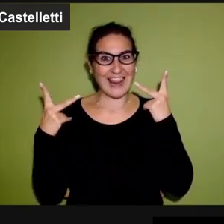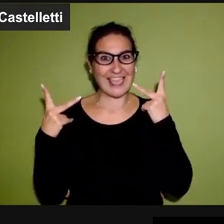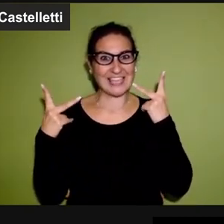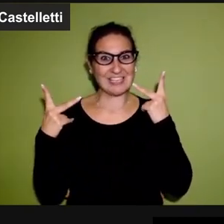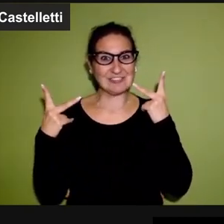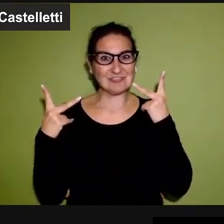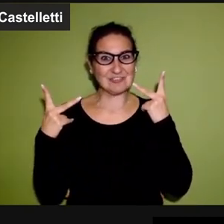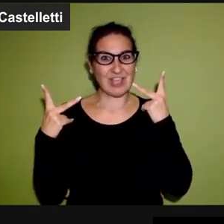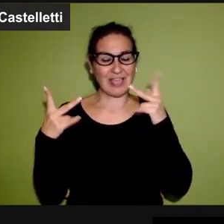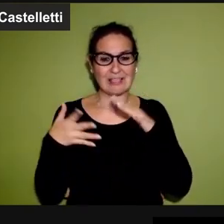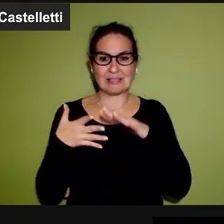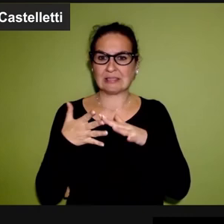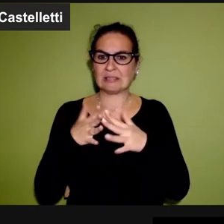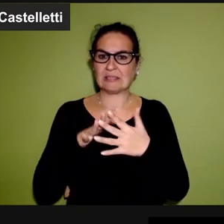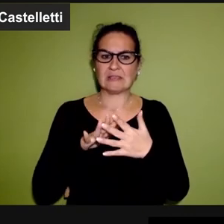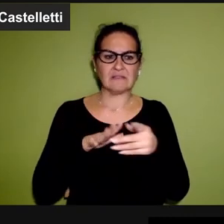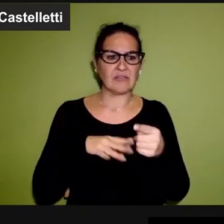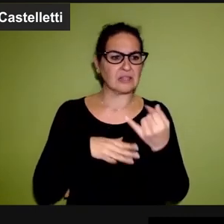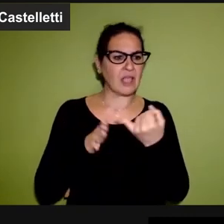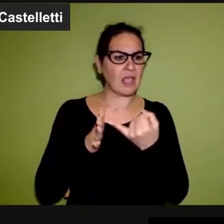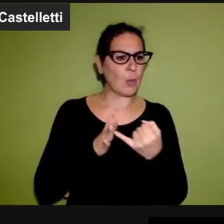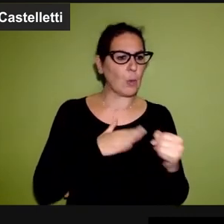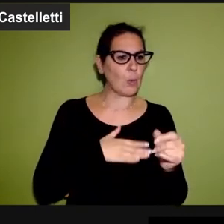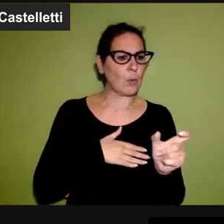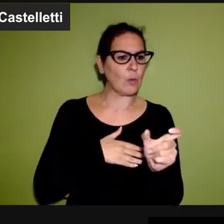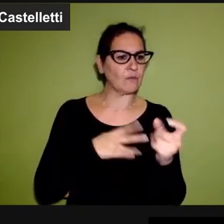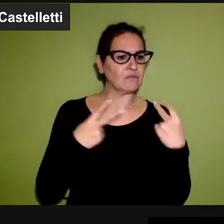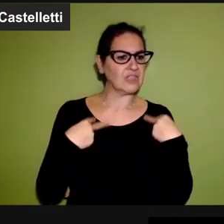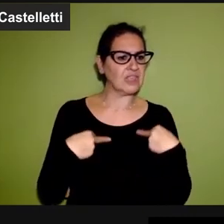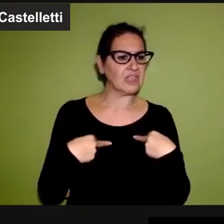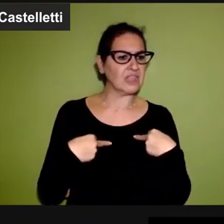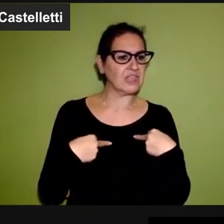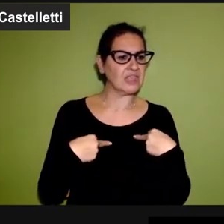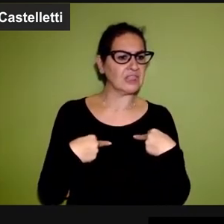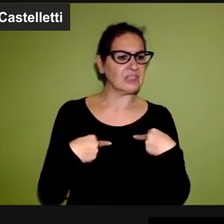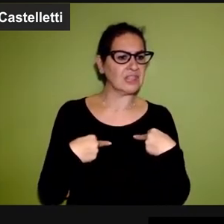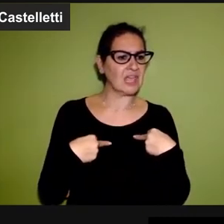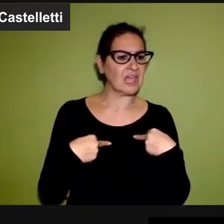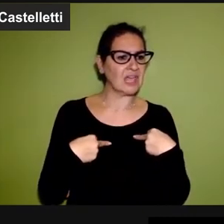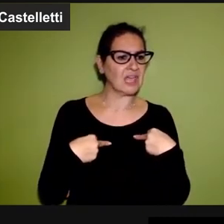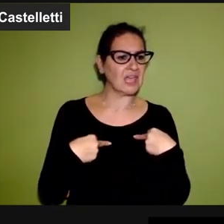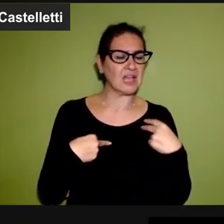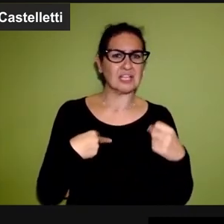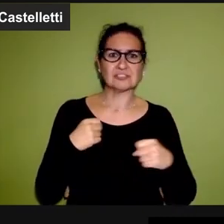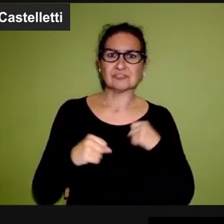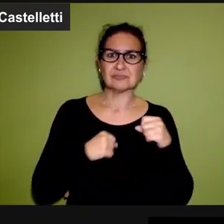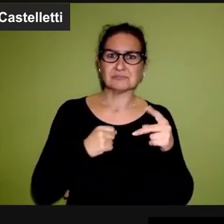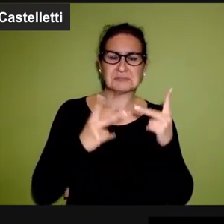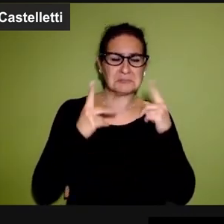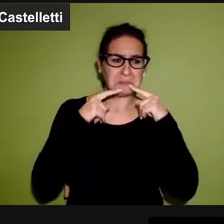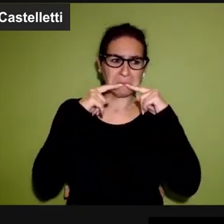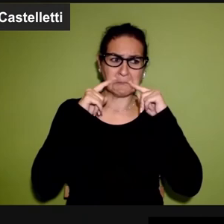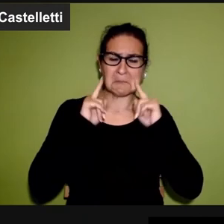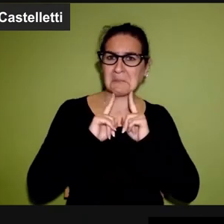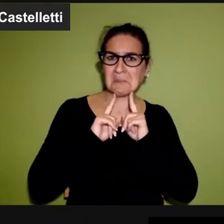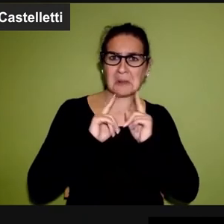essere compensata in negativo da un fine vita di più